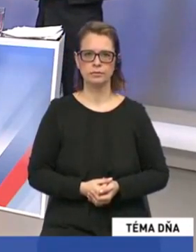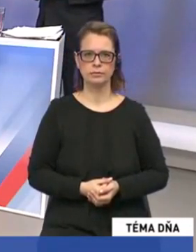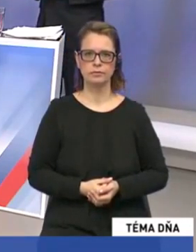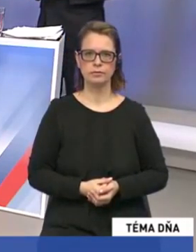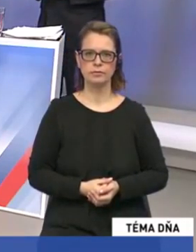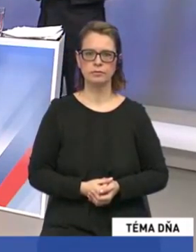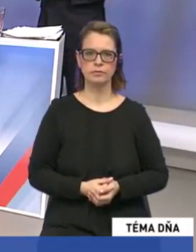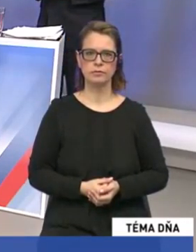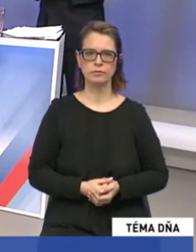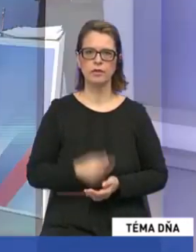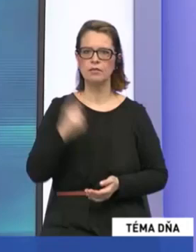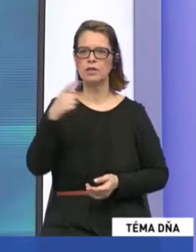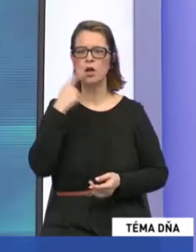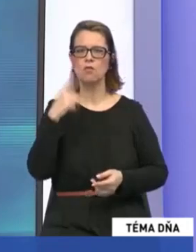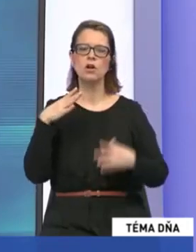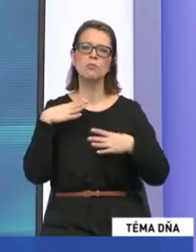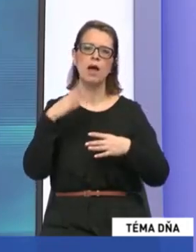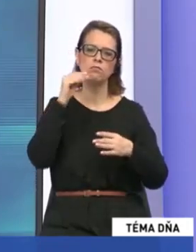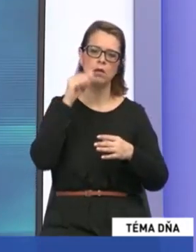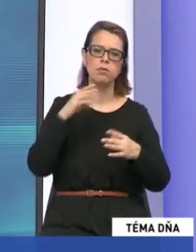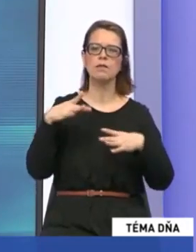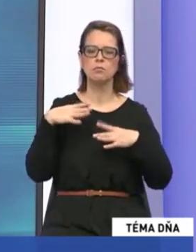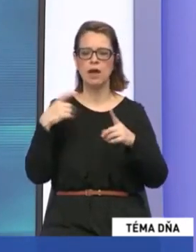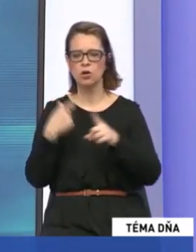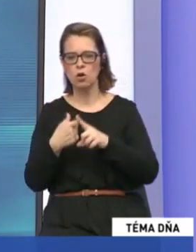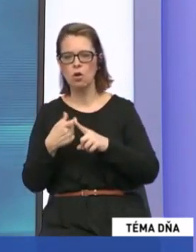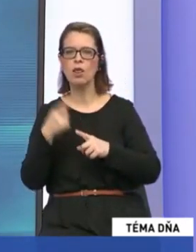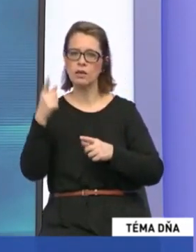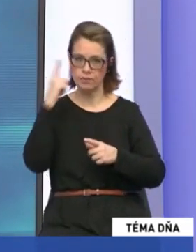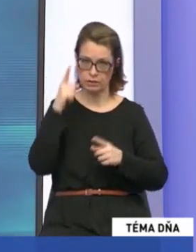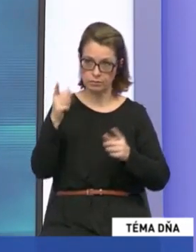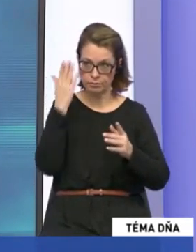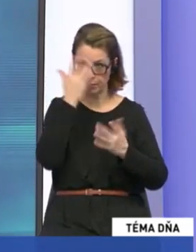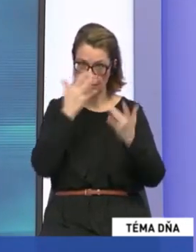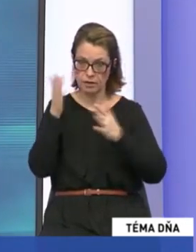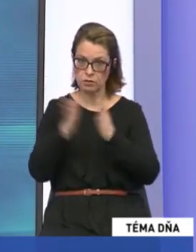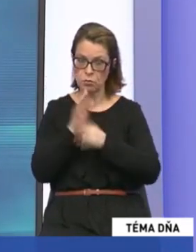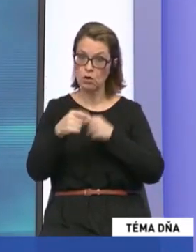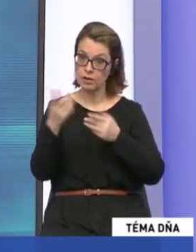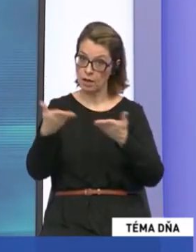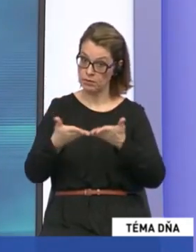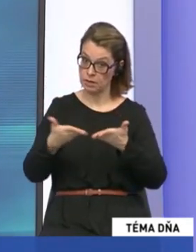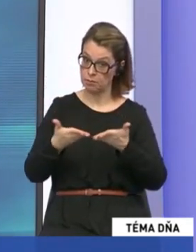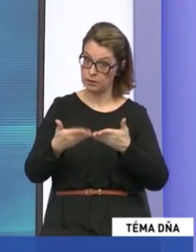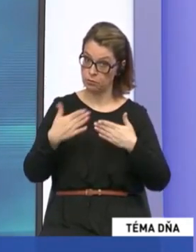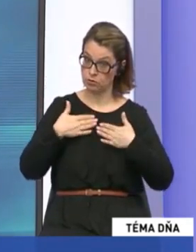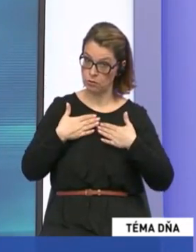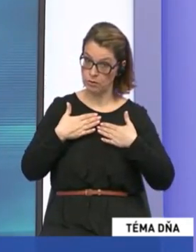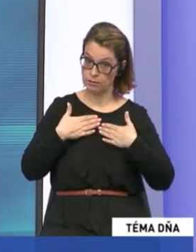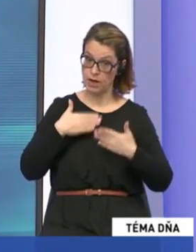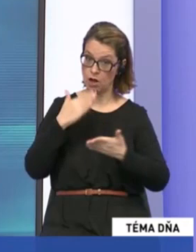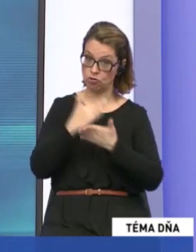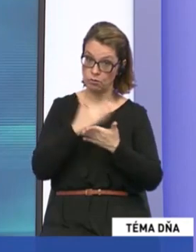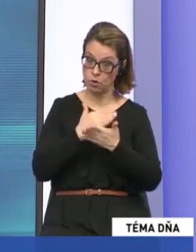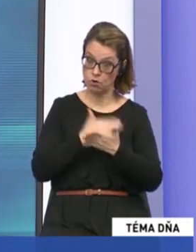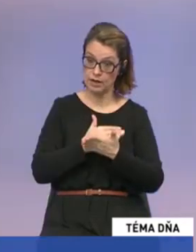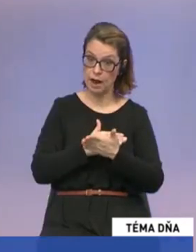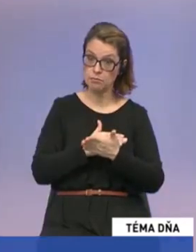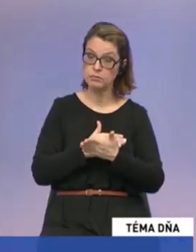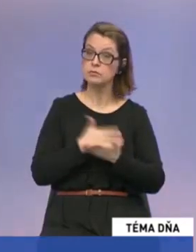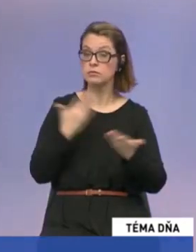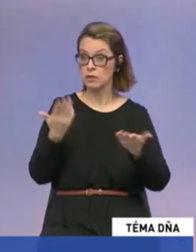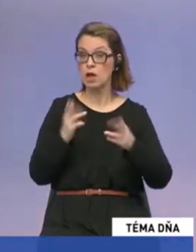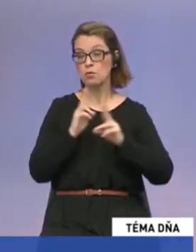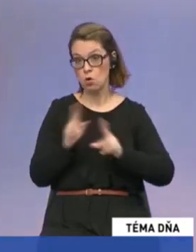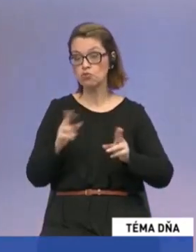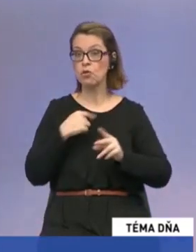spomínali ste pani Kolíkovú, pána Beblavého u nich? Ak by sa dokázali prispôsobiť našim programovým prioritám, tak možno by sme